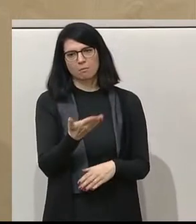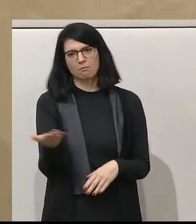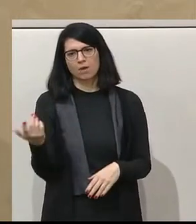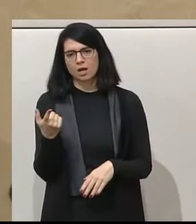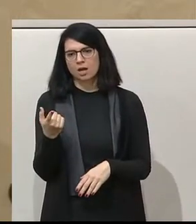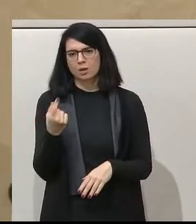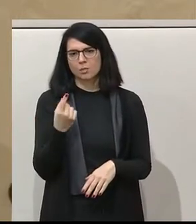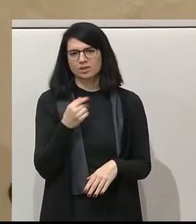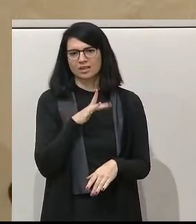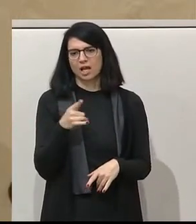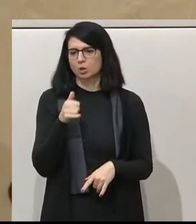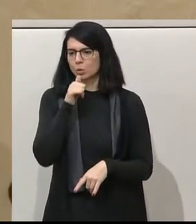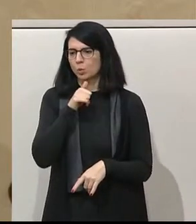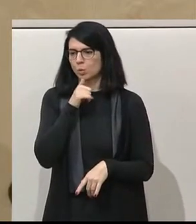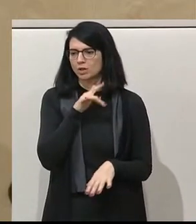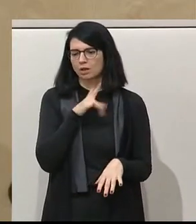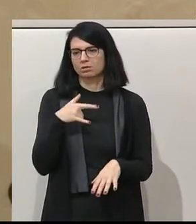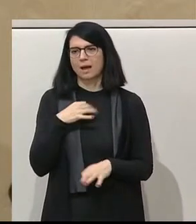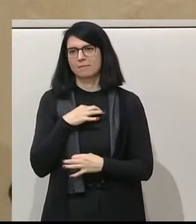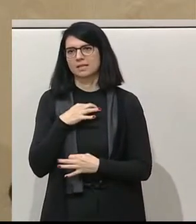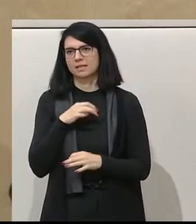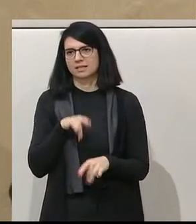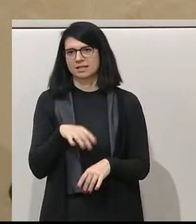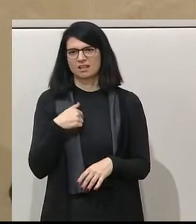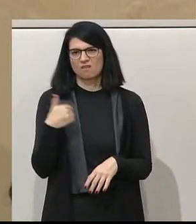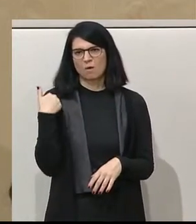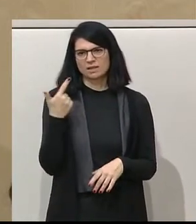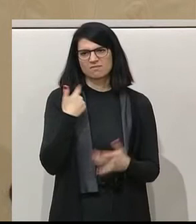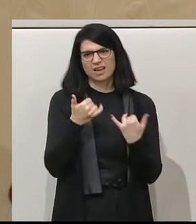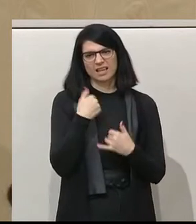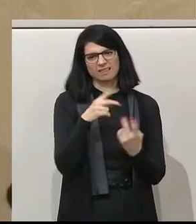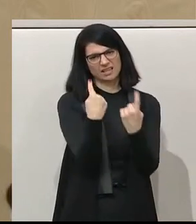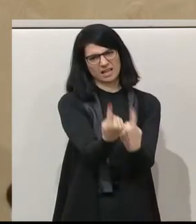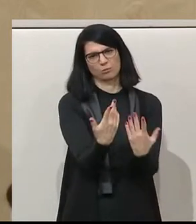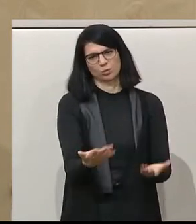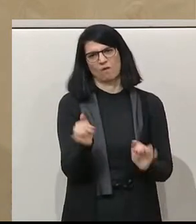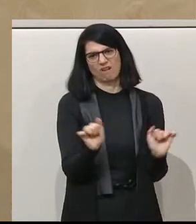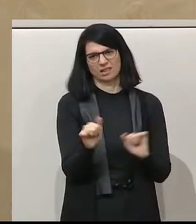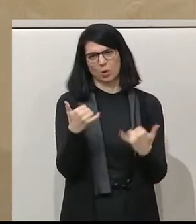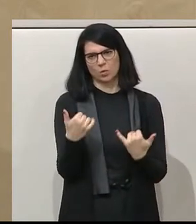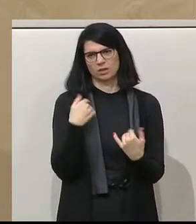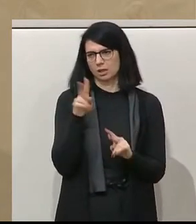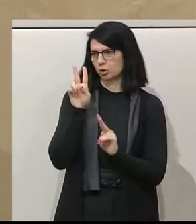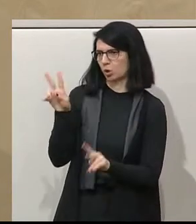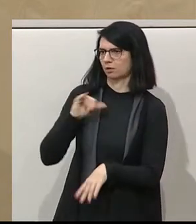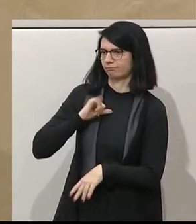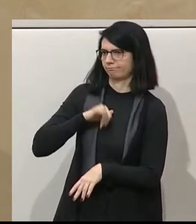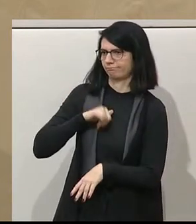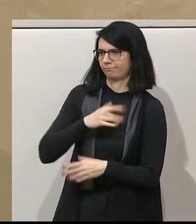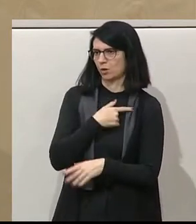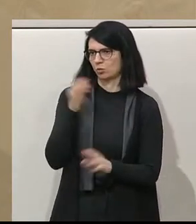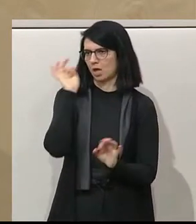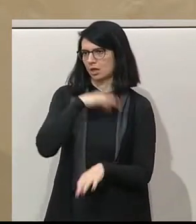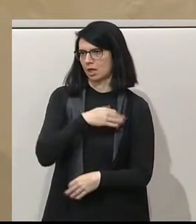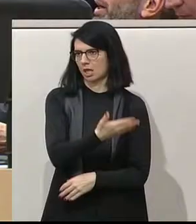wie beseelt die Grünen jetzt da sitzen, ja, vor zwei Jahren sind sie so beseelt da gesessen und jetzt schauen sie ziemlich traurig aus in